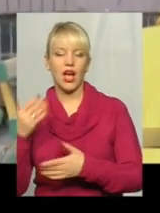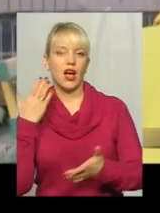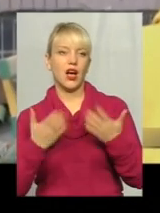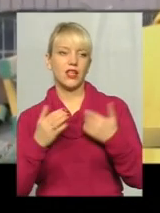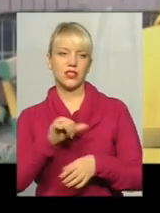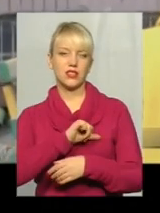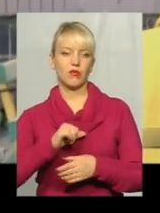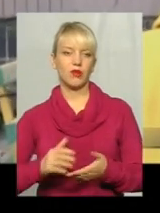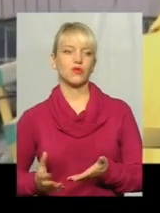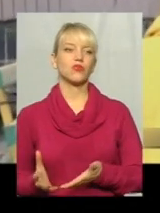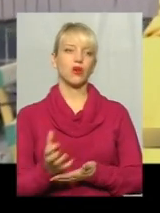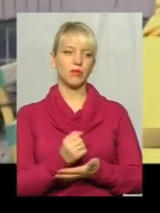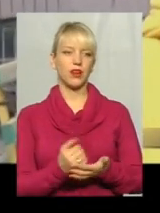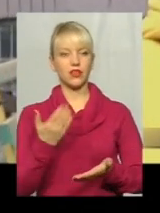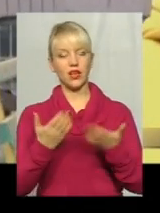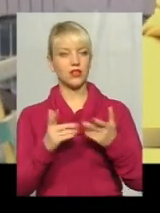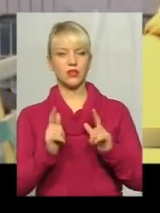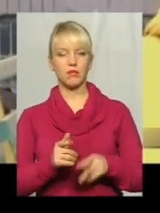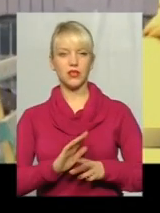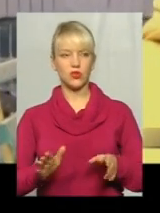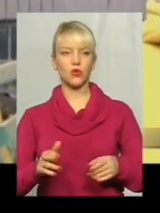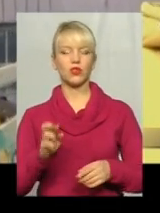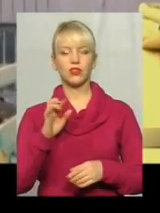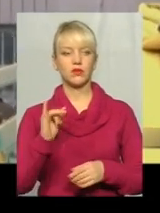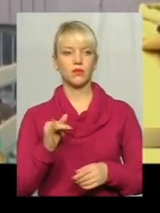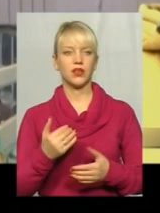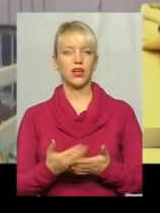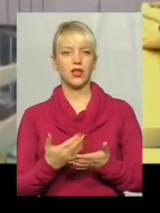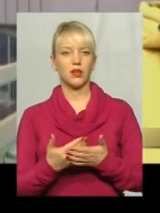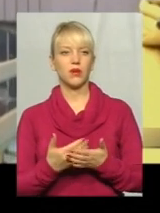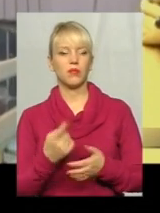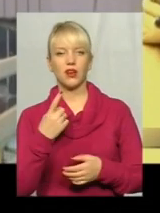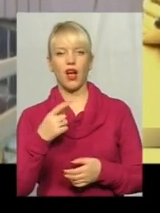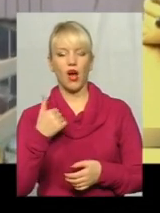самим збирати? От якщо б ми не згодились, пройшлося б через одні пенсіонери.